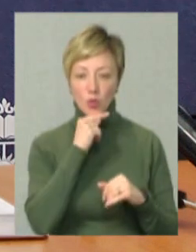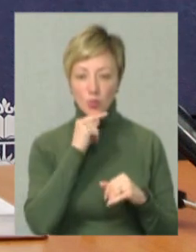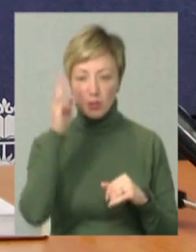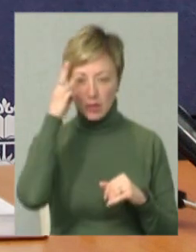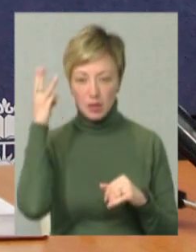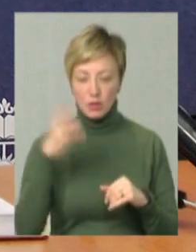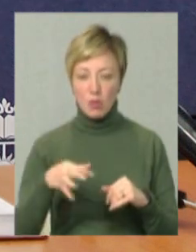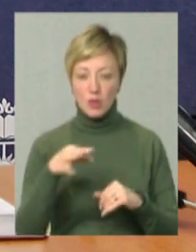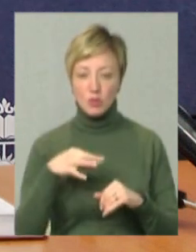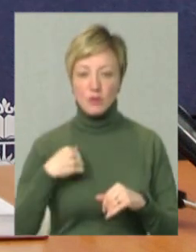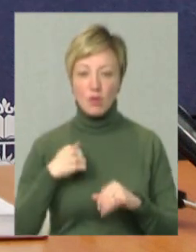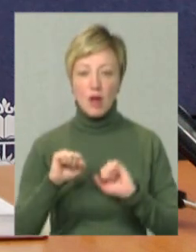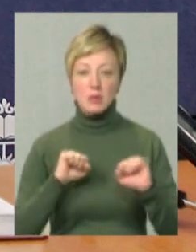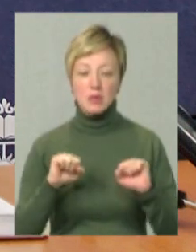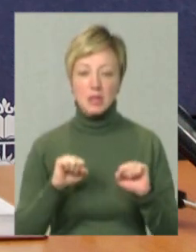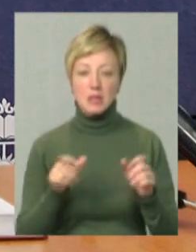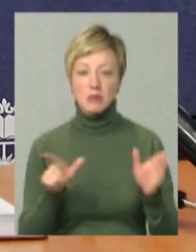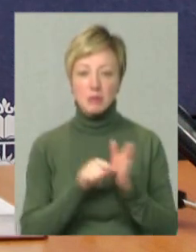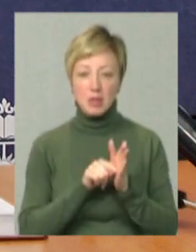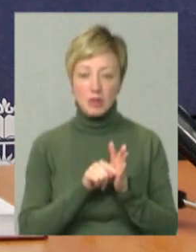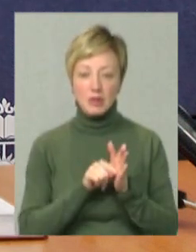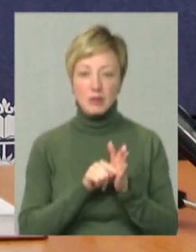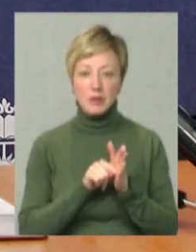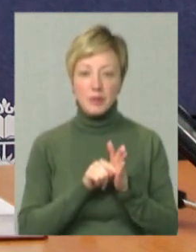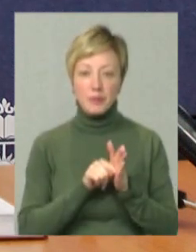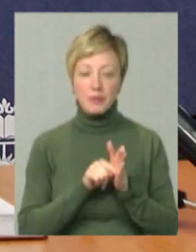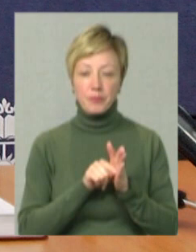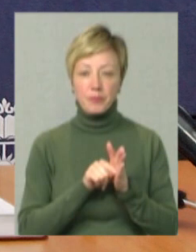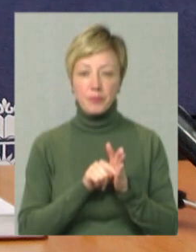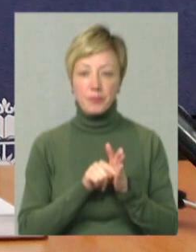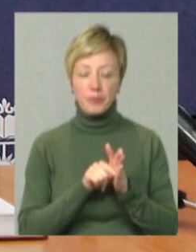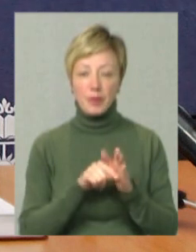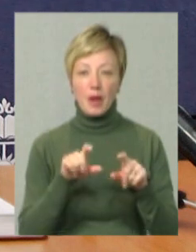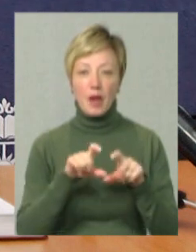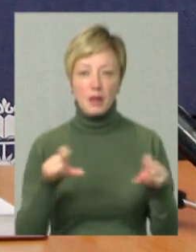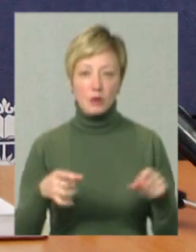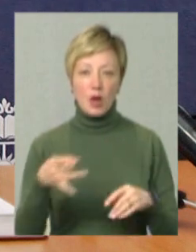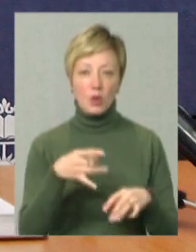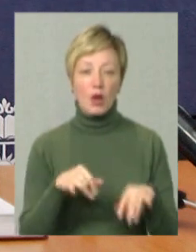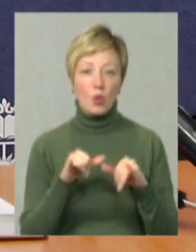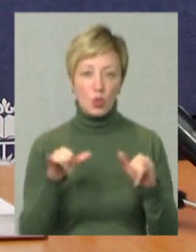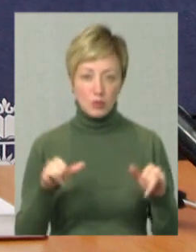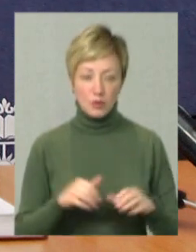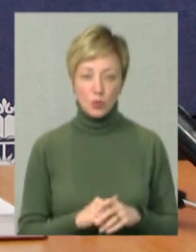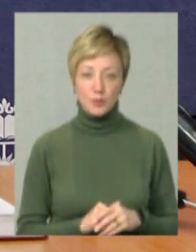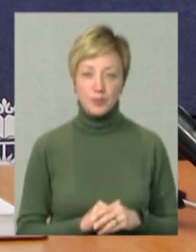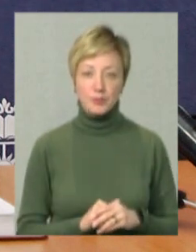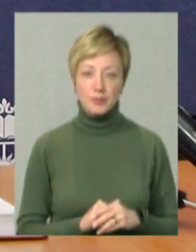економіки Хмельницької обласної військової адміністрації спільно із Агенцією регіонального розвитку.